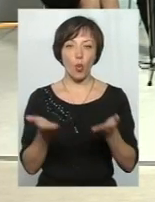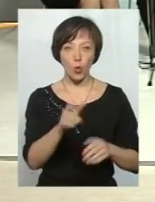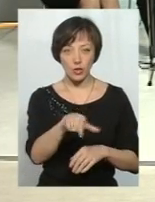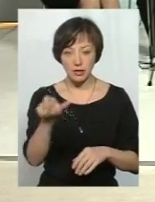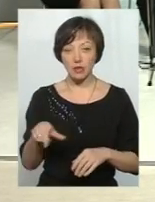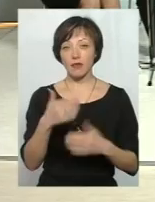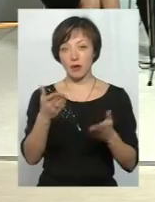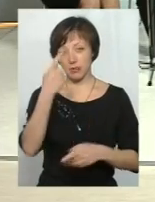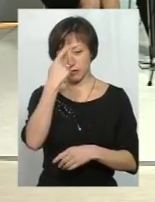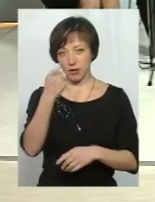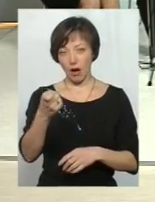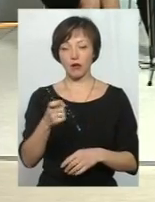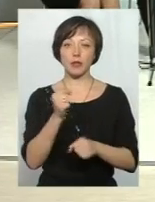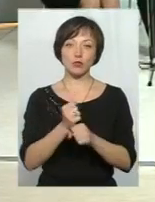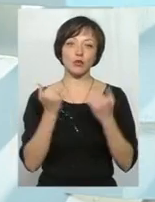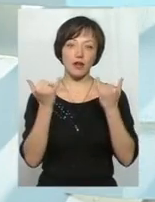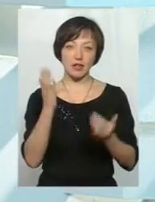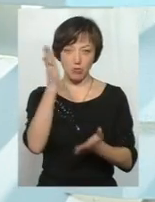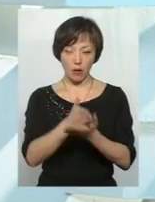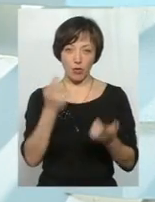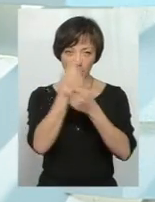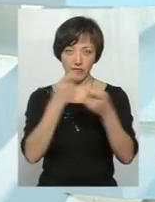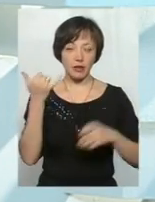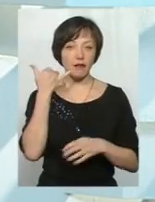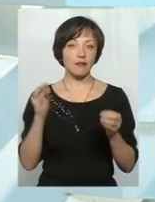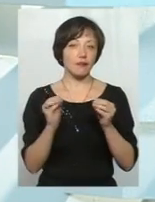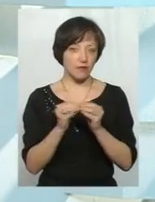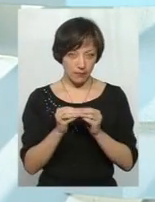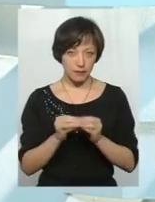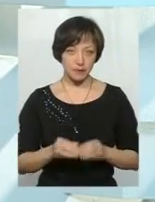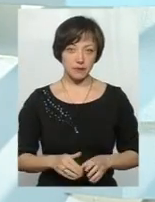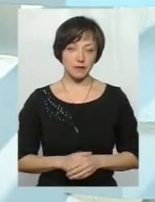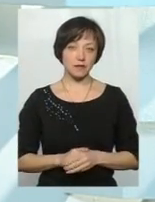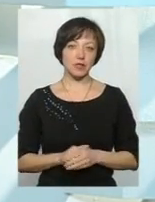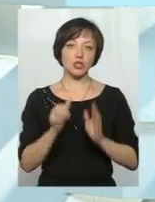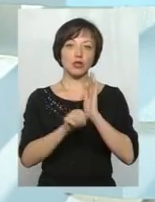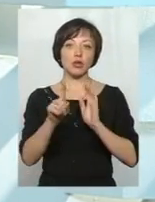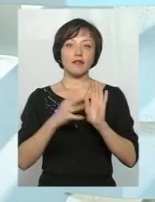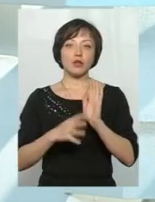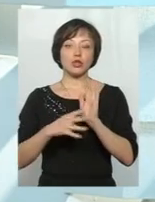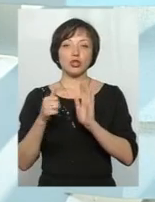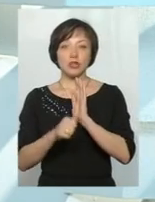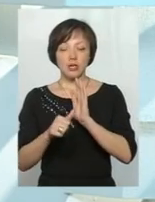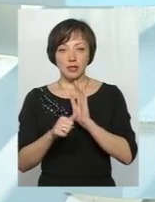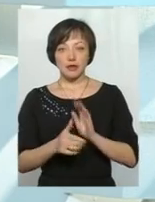глядачам нагадую, що працюємо для вас у прямому ефірі «Телефонні зміни 619060».